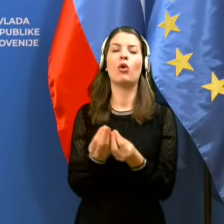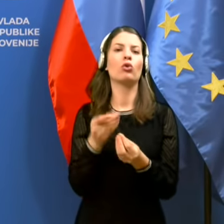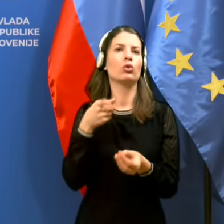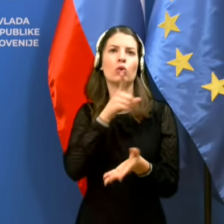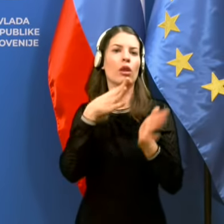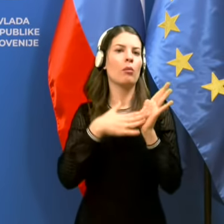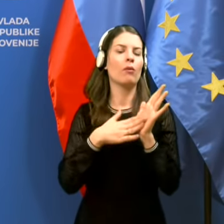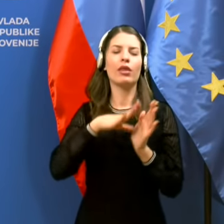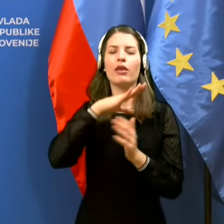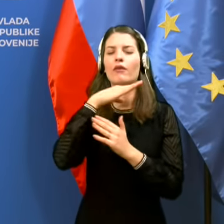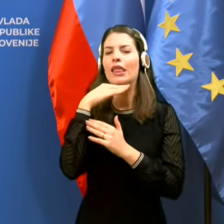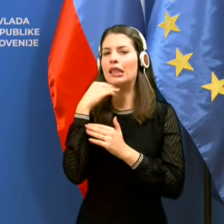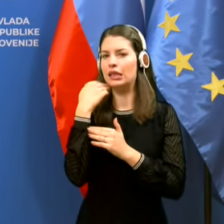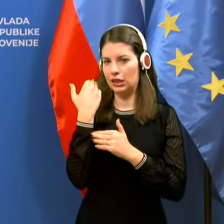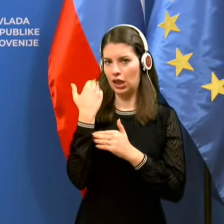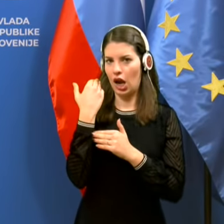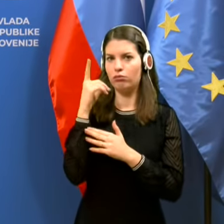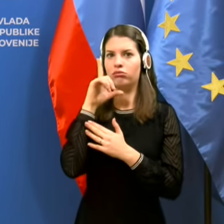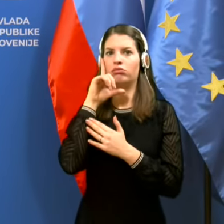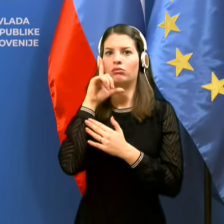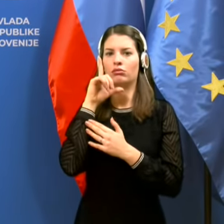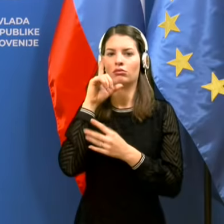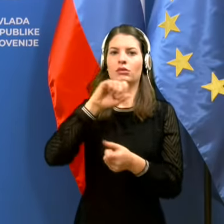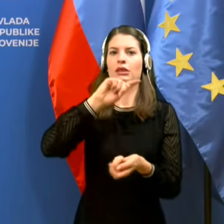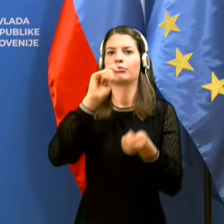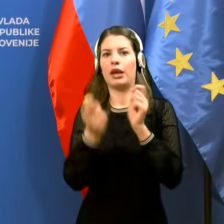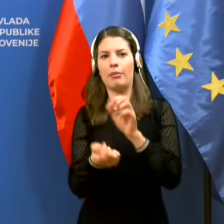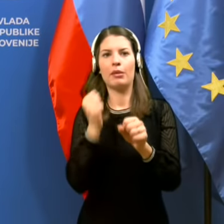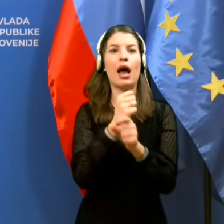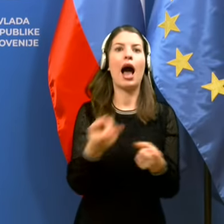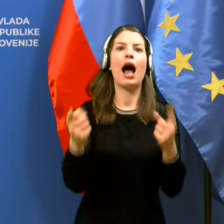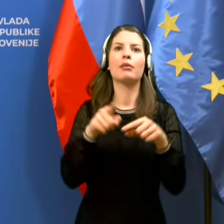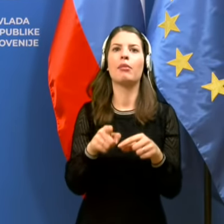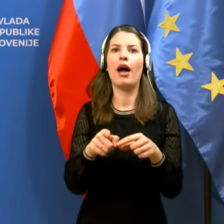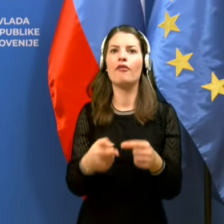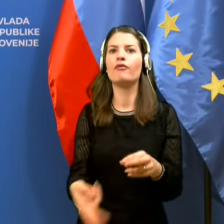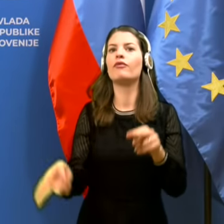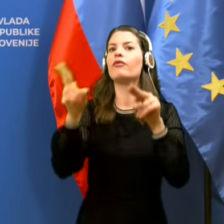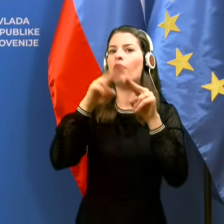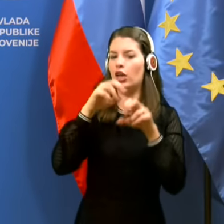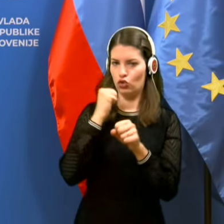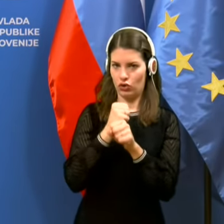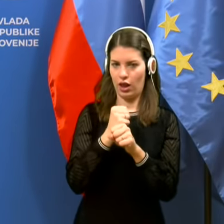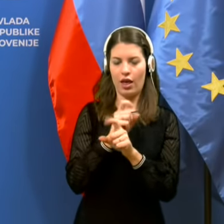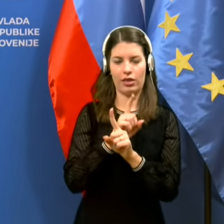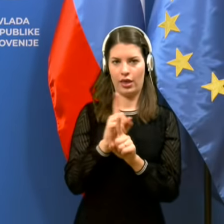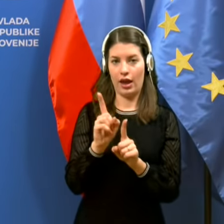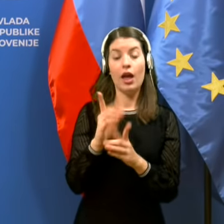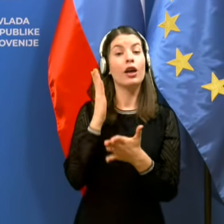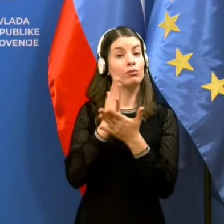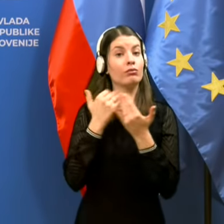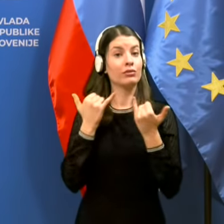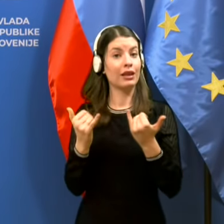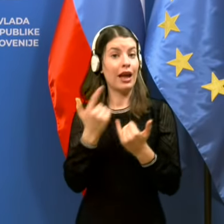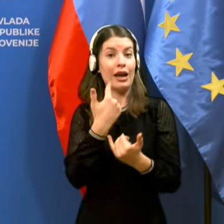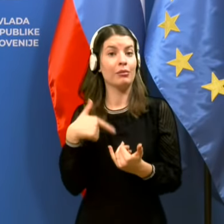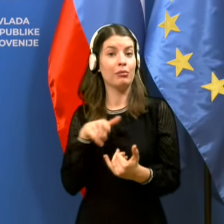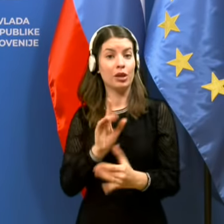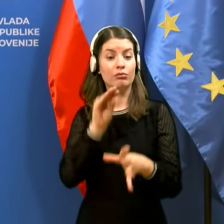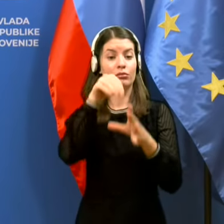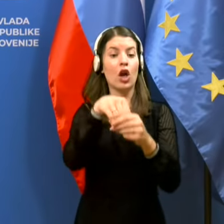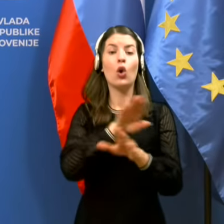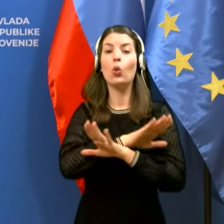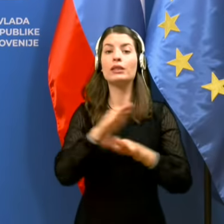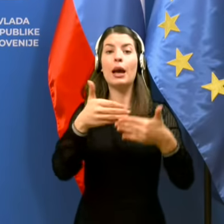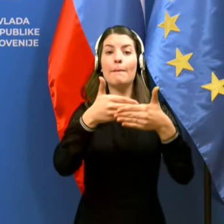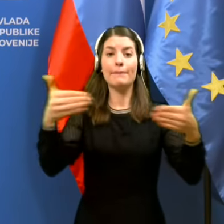bistvenega dela ali pa povečenega dela, kajti seveda že sedaj smo prisotni na vseh mejnih